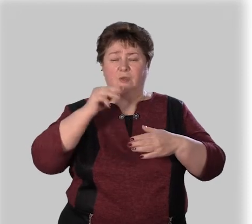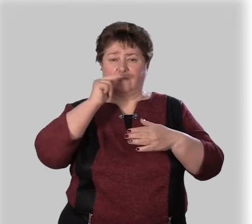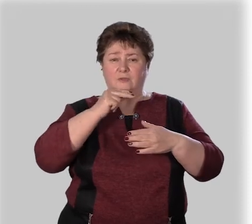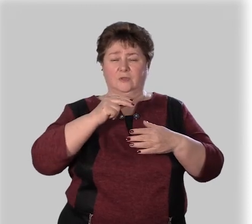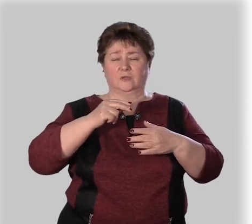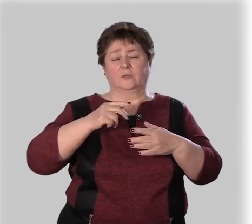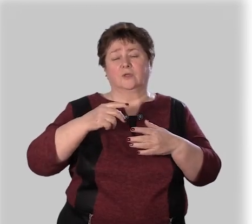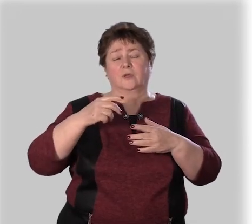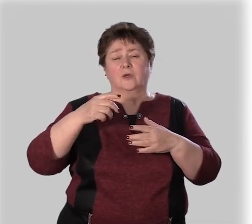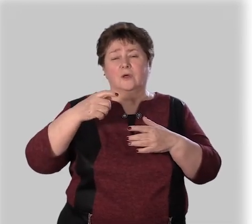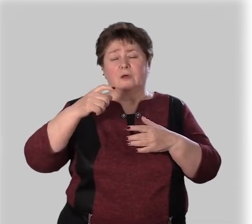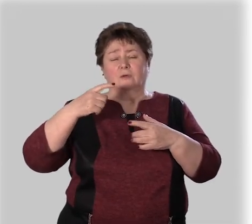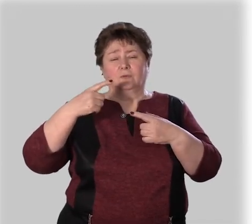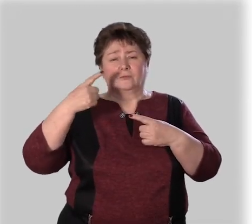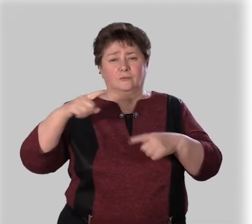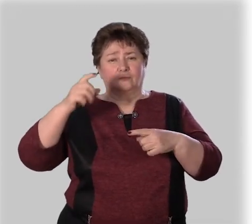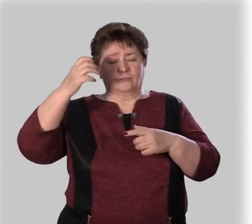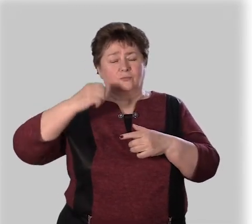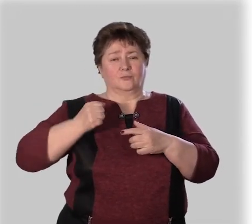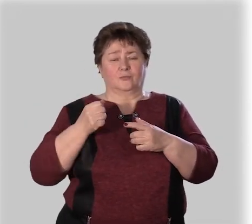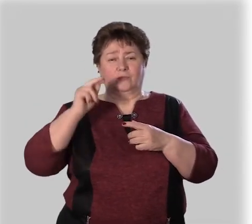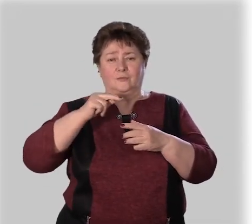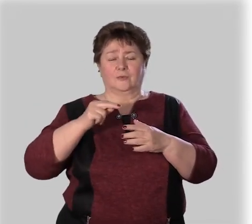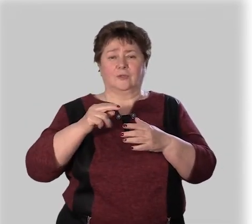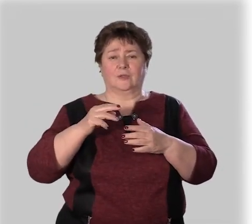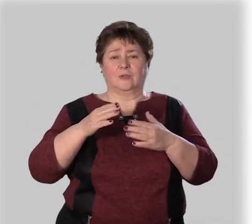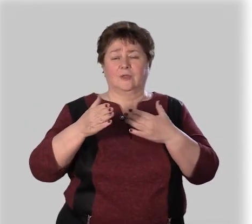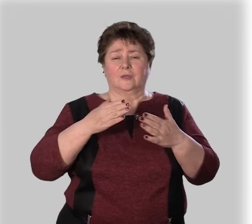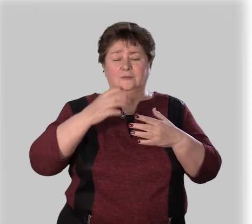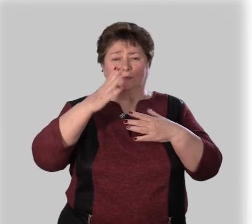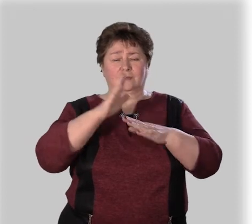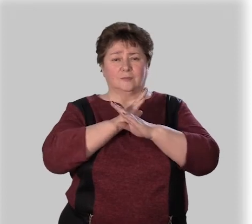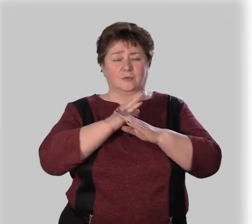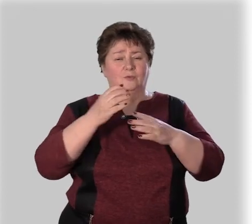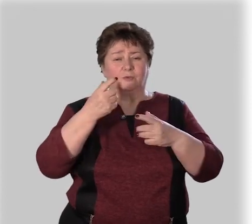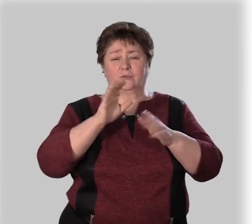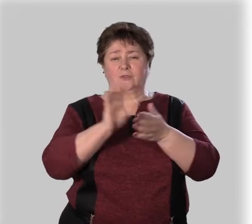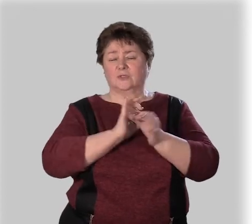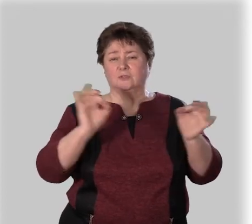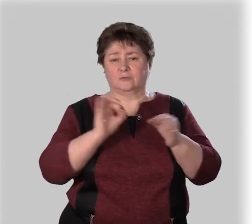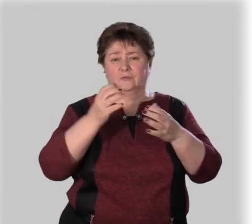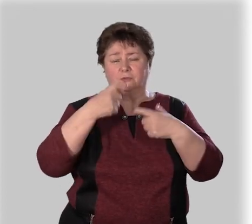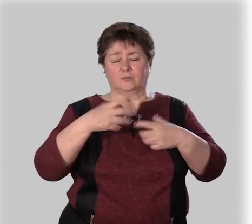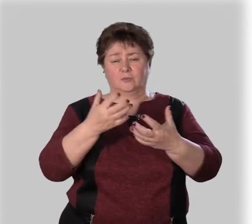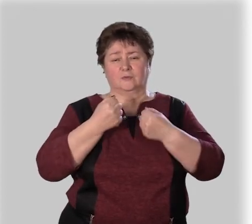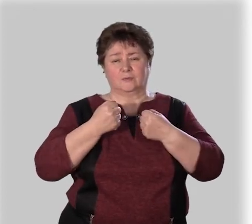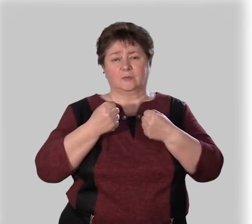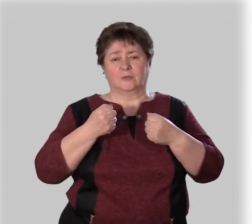друга Скупой не на себя копит Помрет, ничего с собой не возьмет